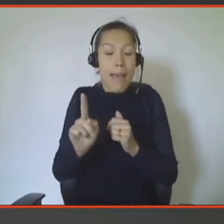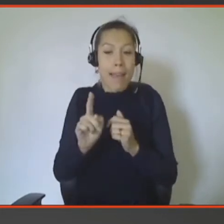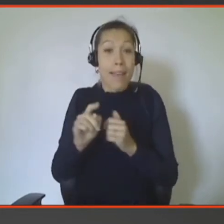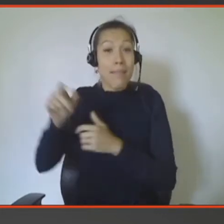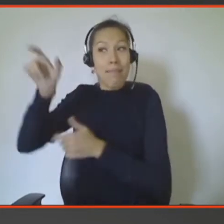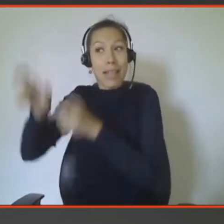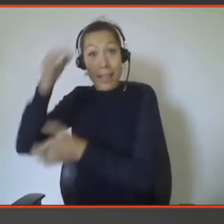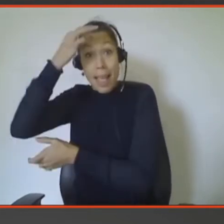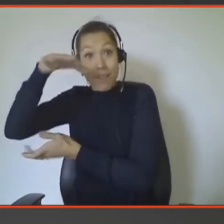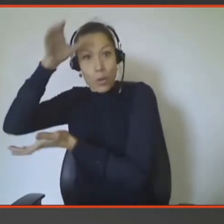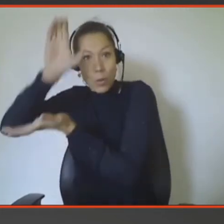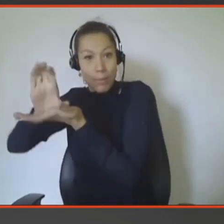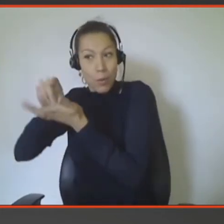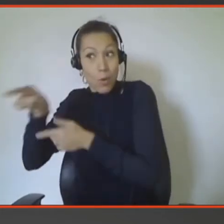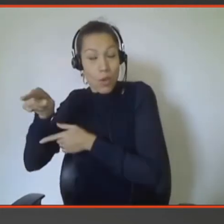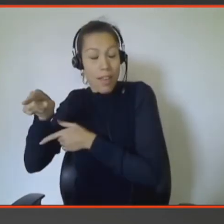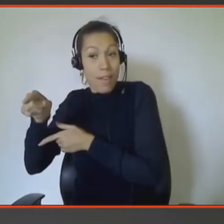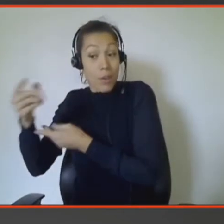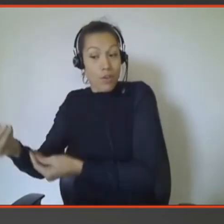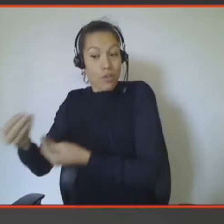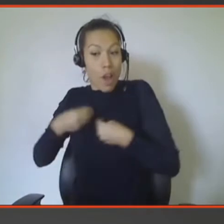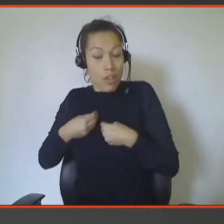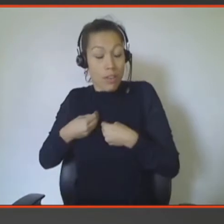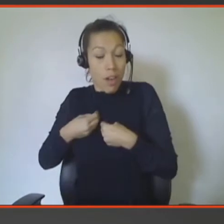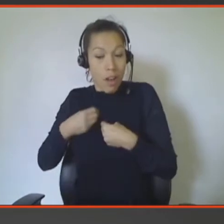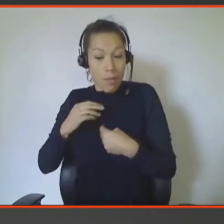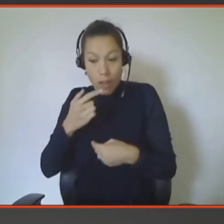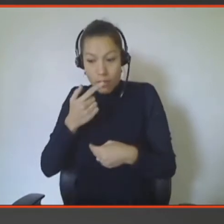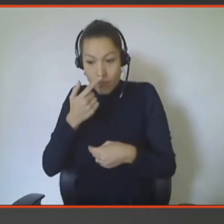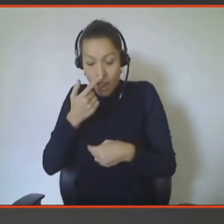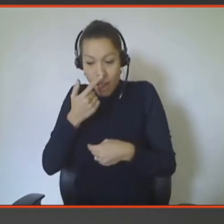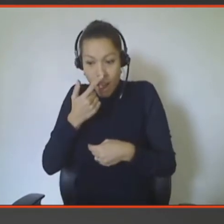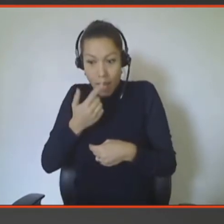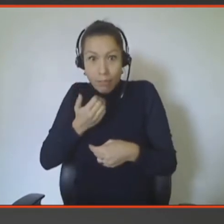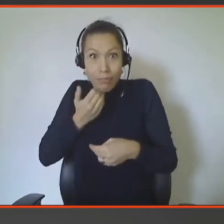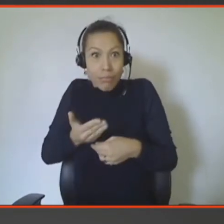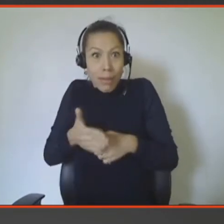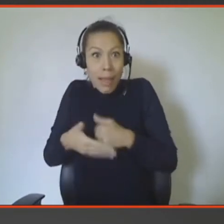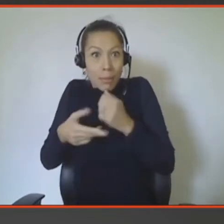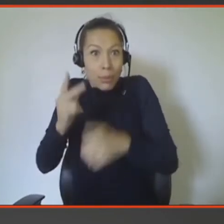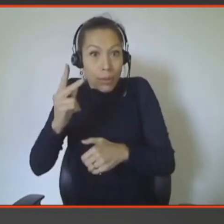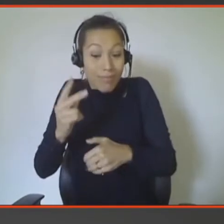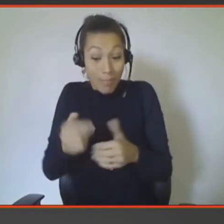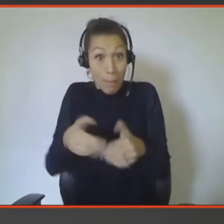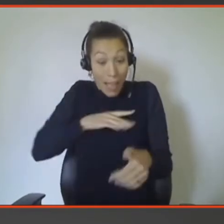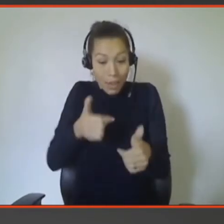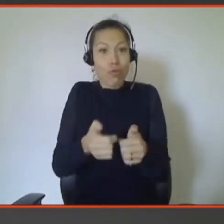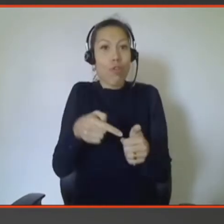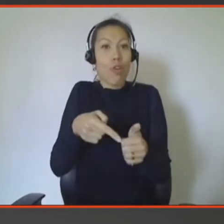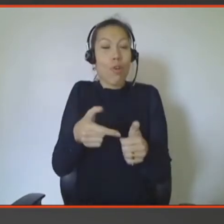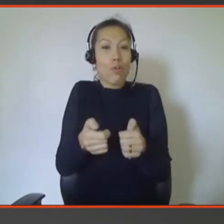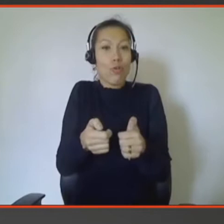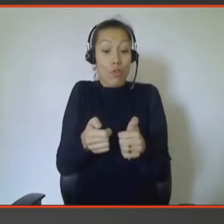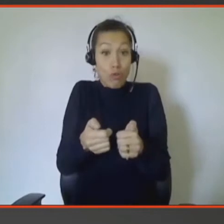de concevoir ce sentiment d'impuissance. Ils ont décidé que tous les mécanismes du jeu allaient vous faire vous sentir